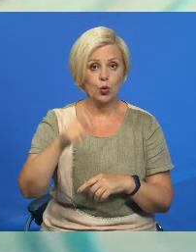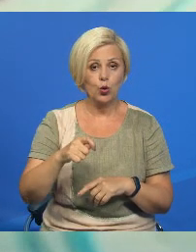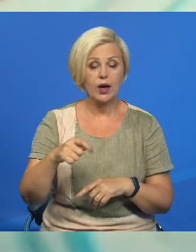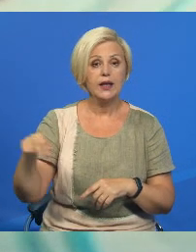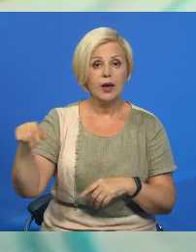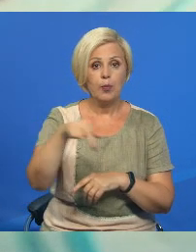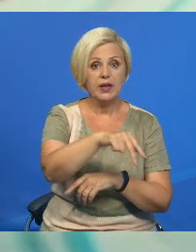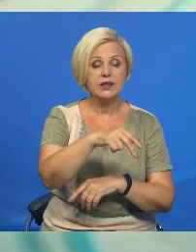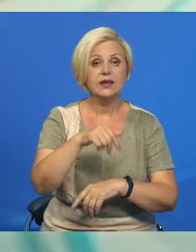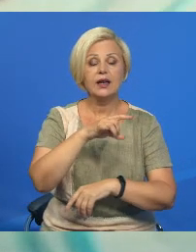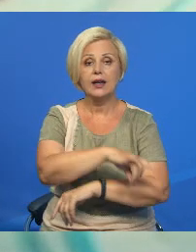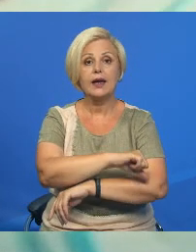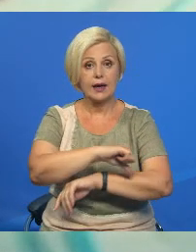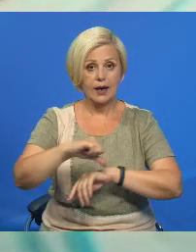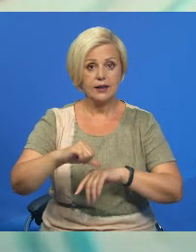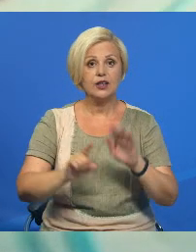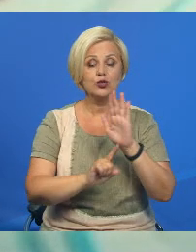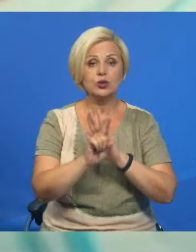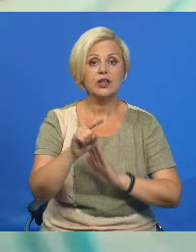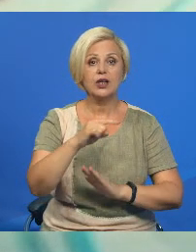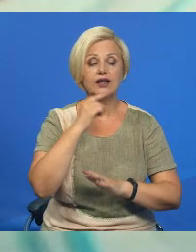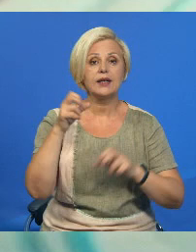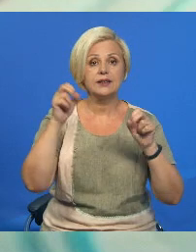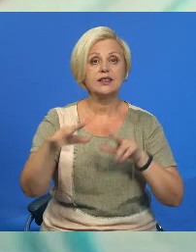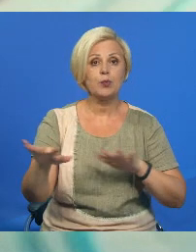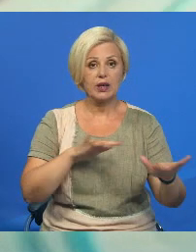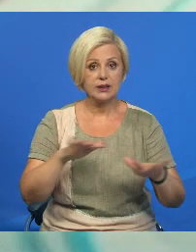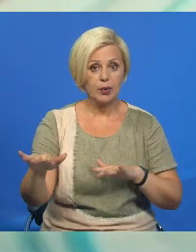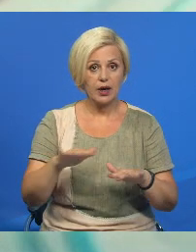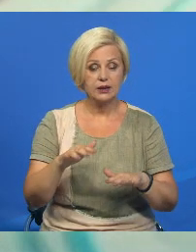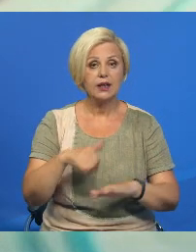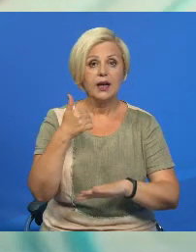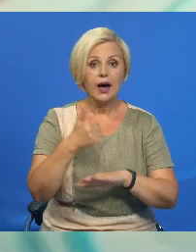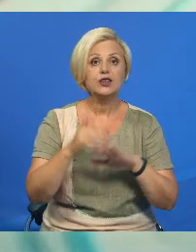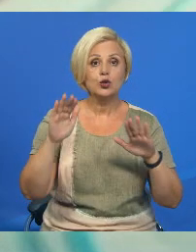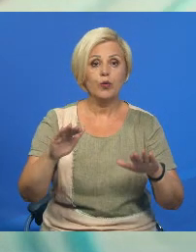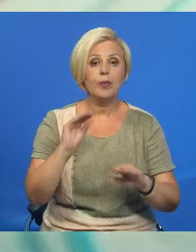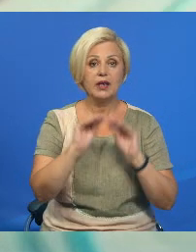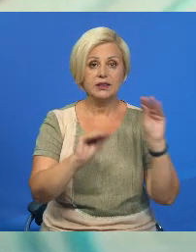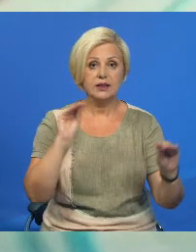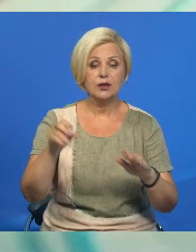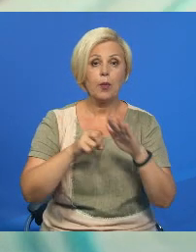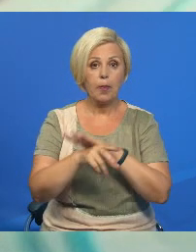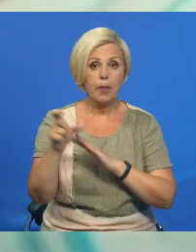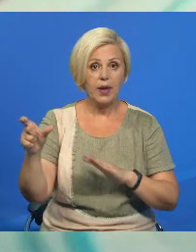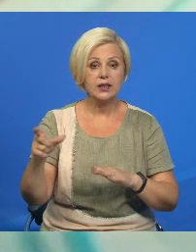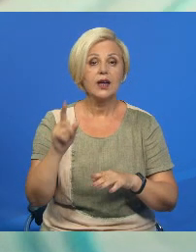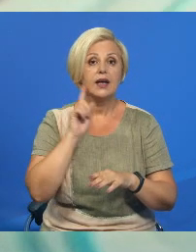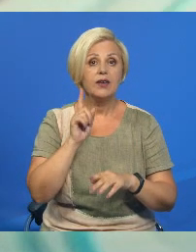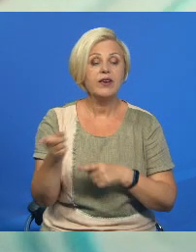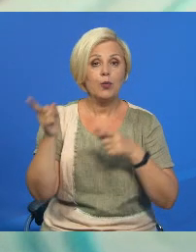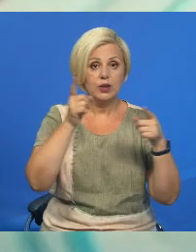перосякли белорусскую границу с початку российской спецоперации. Основным местом размещения беженцев и часовых